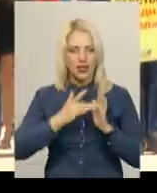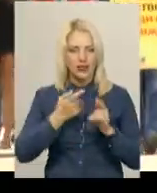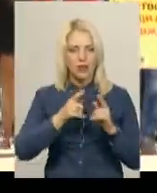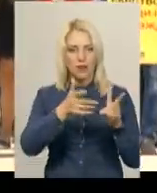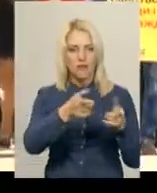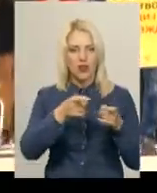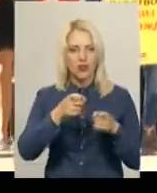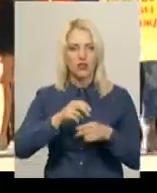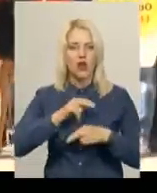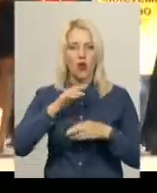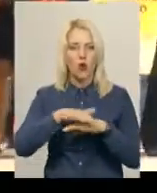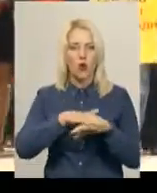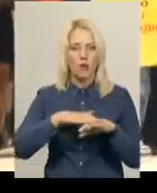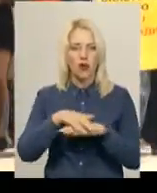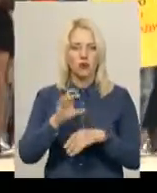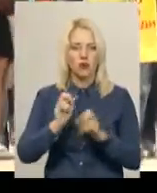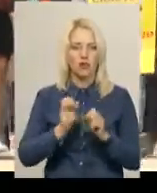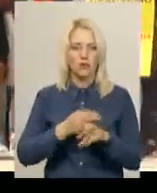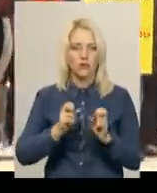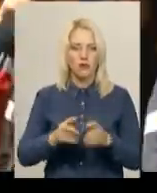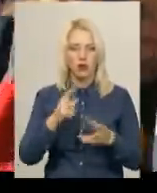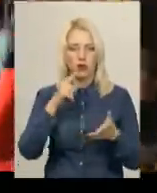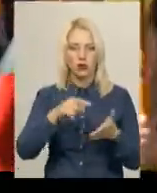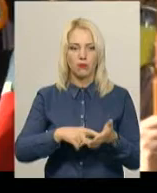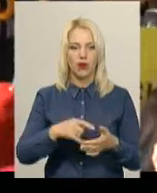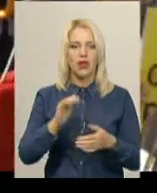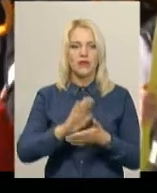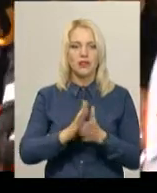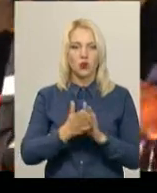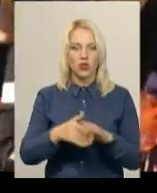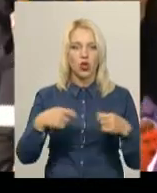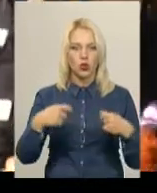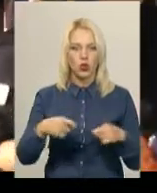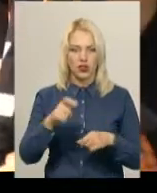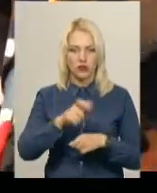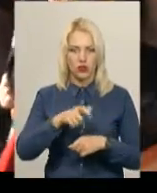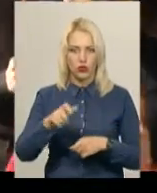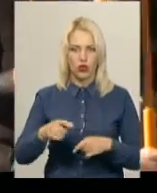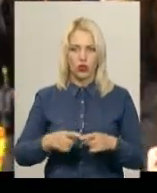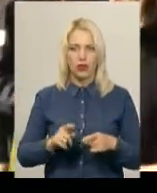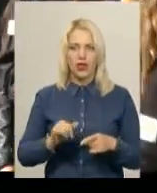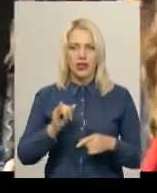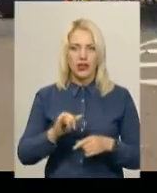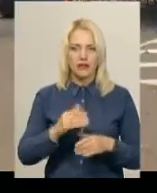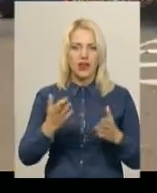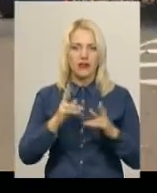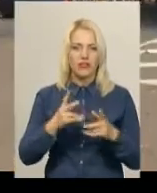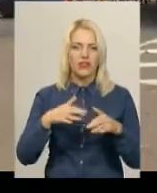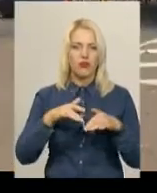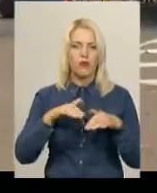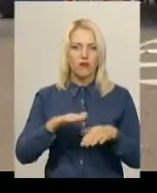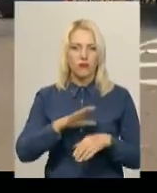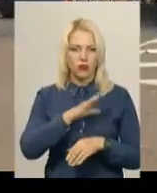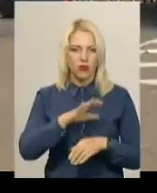уваги громадськості до небезпеки потрапляння в ситуацію торгівлі людьми та підвищити рівень обізнаності населення. Як відбувалася